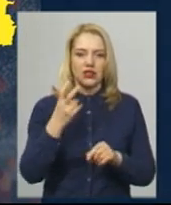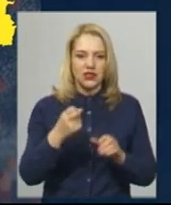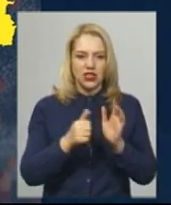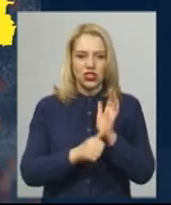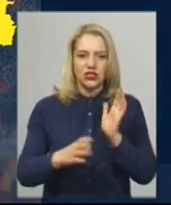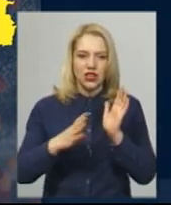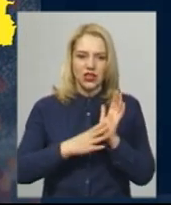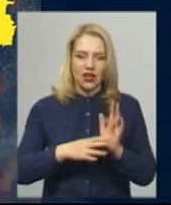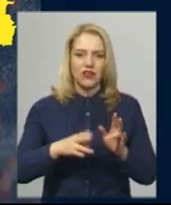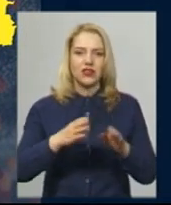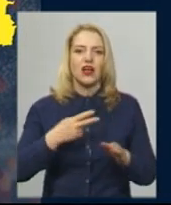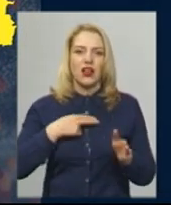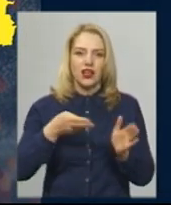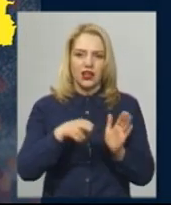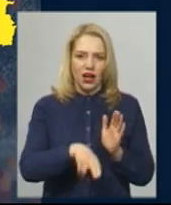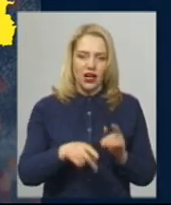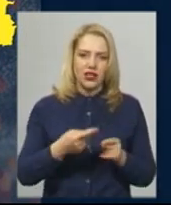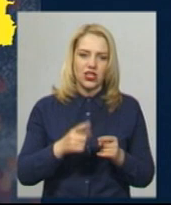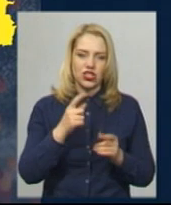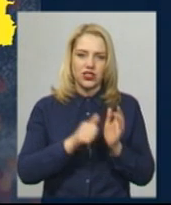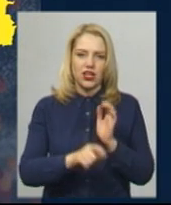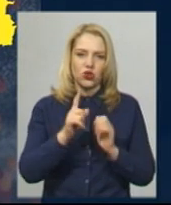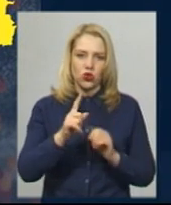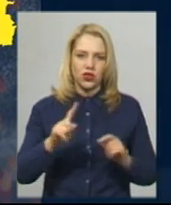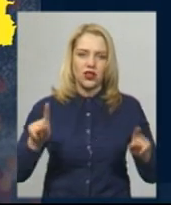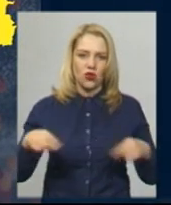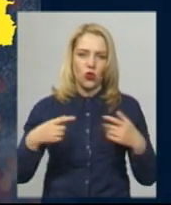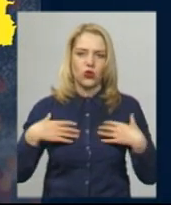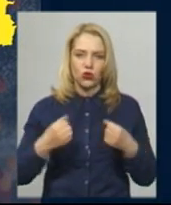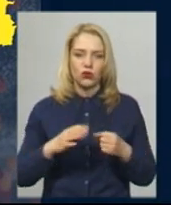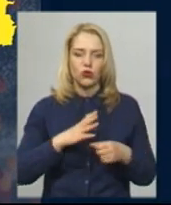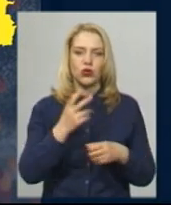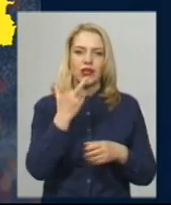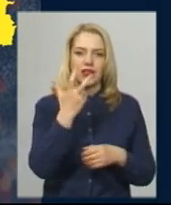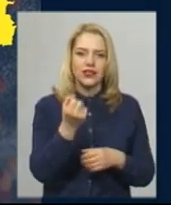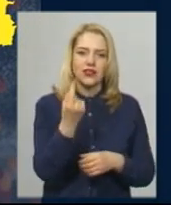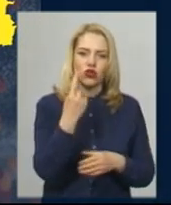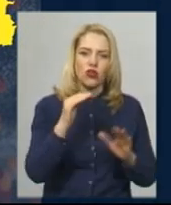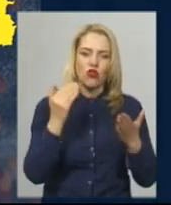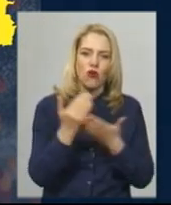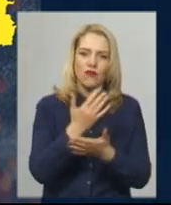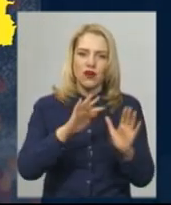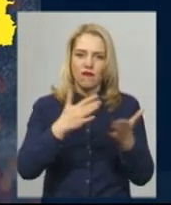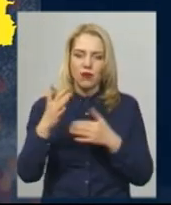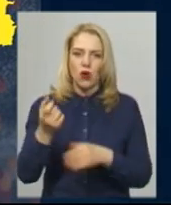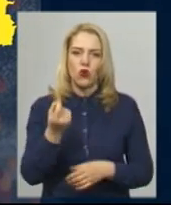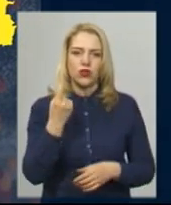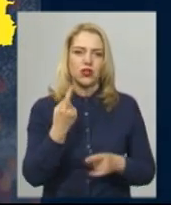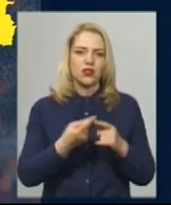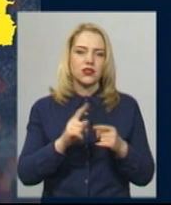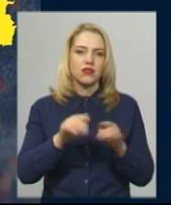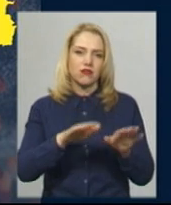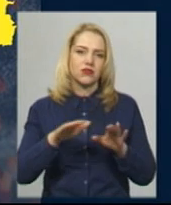61 пацієнт одужав. За добу було зафіксовано 311 нових випадків, з них 13 дітей. Дослідження